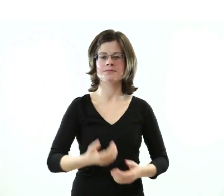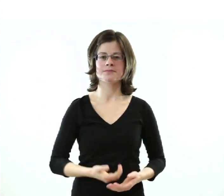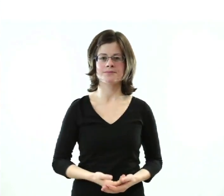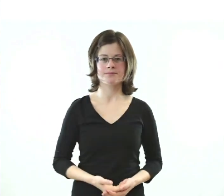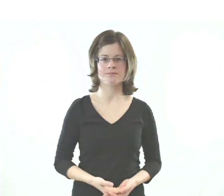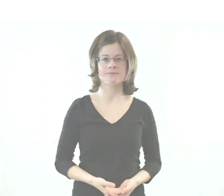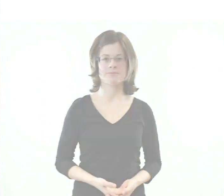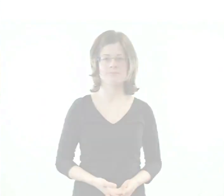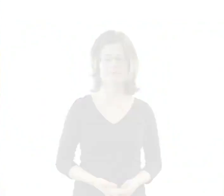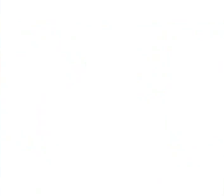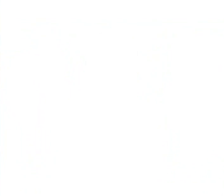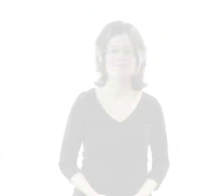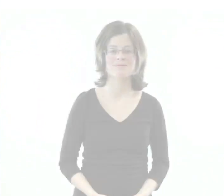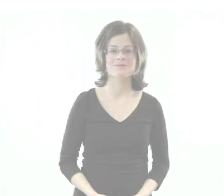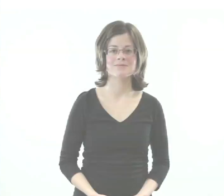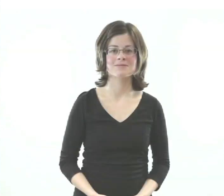-Anhalt voll wiederzufinden.